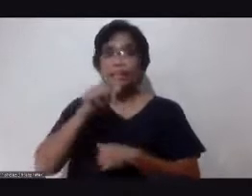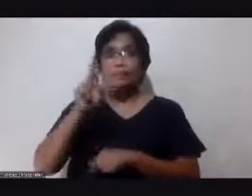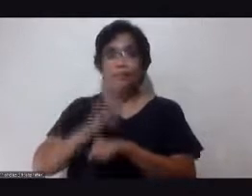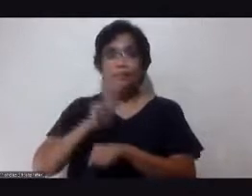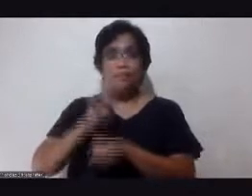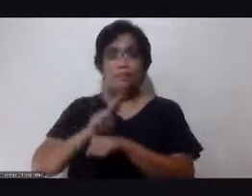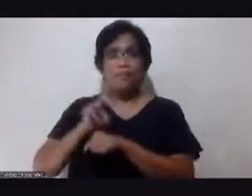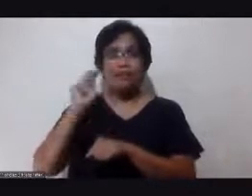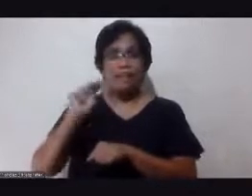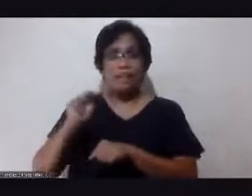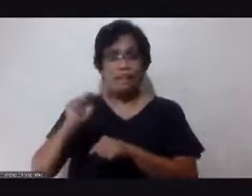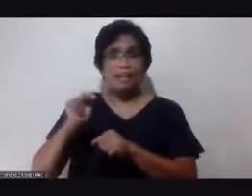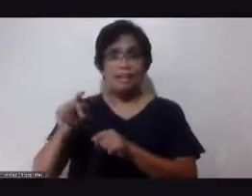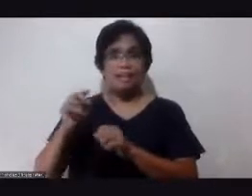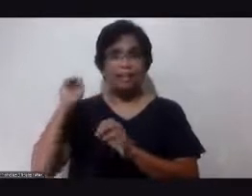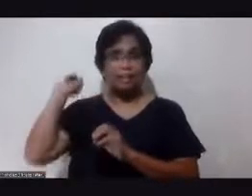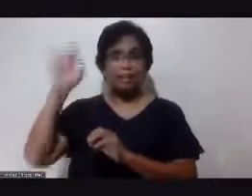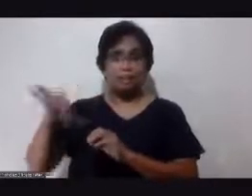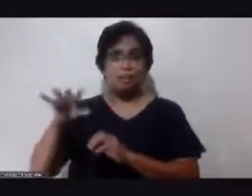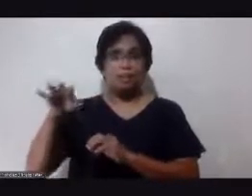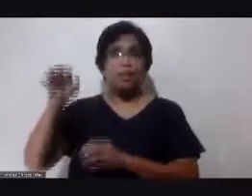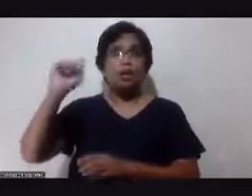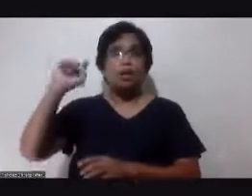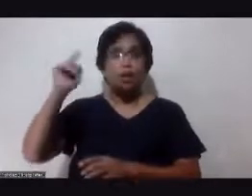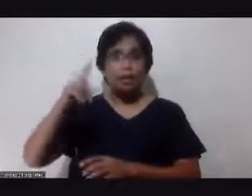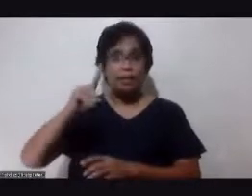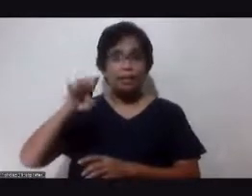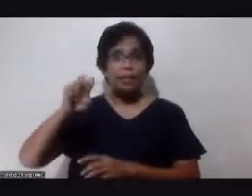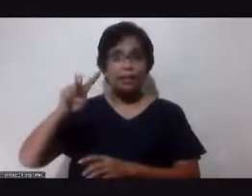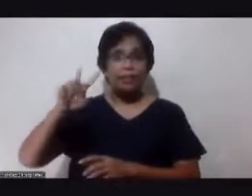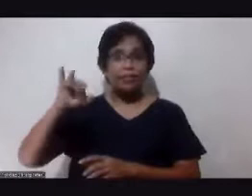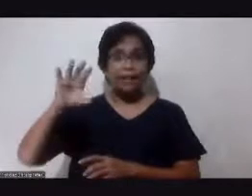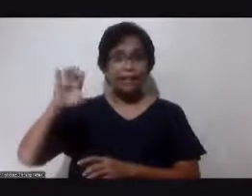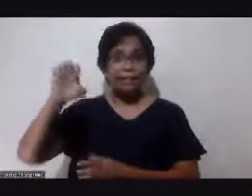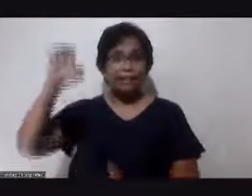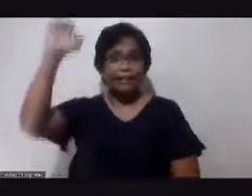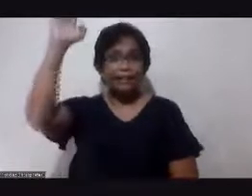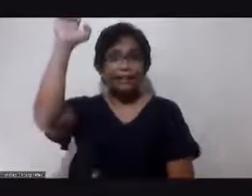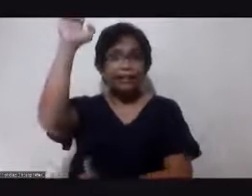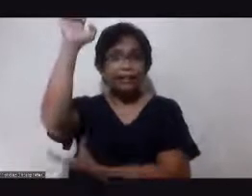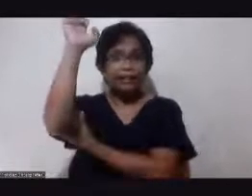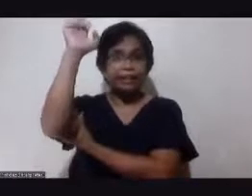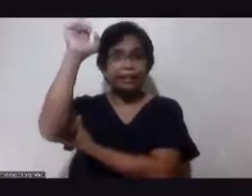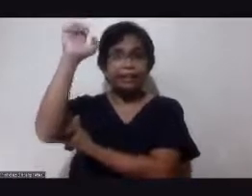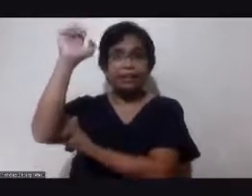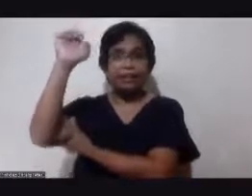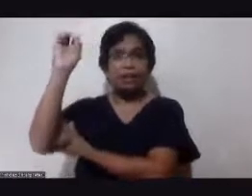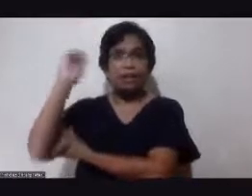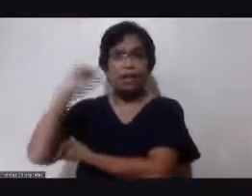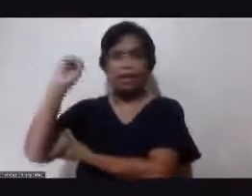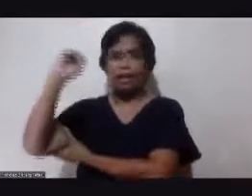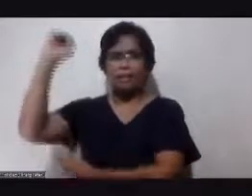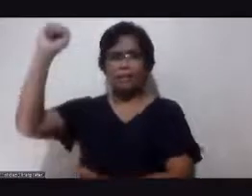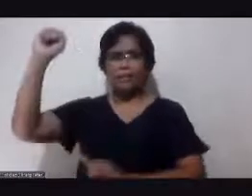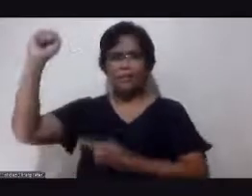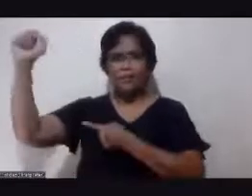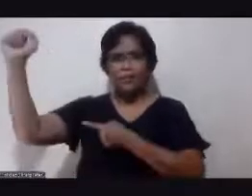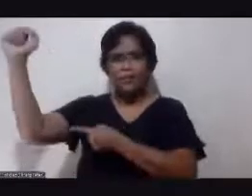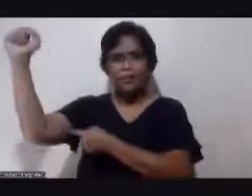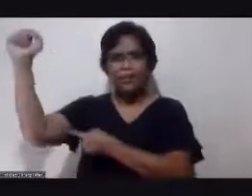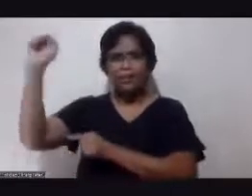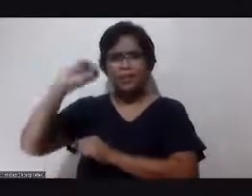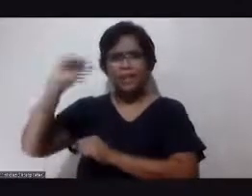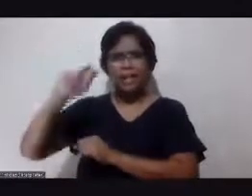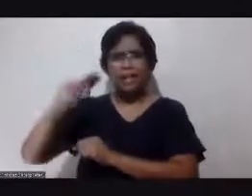Ang device na po yan ay kinakabit lang po dito, okay? Dinidikit lang po dyan. Kailalim lang. Walang pong matutusukan, walang